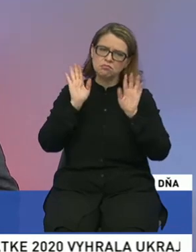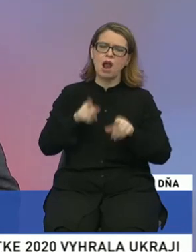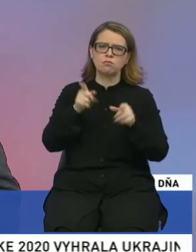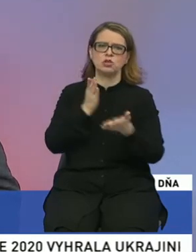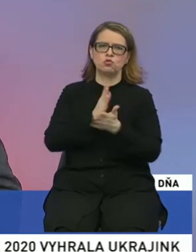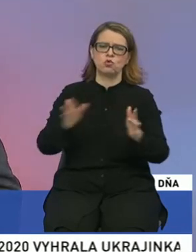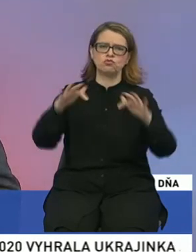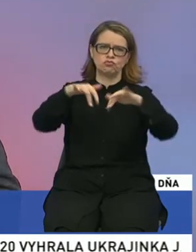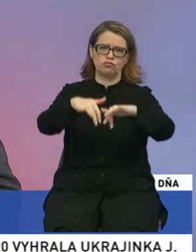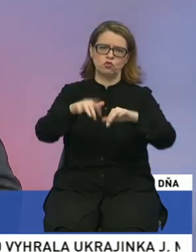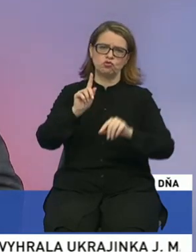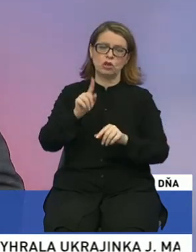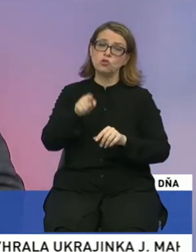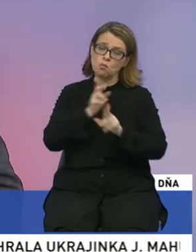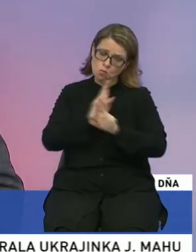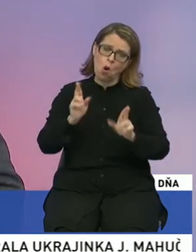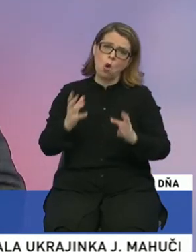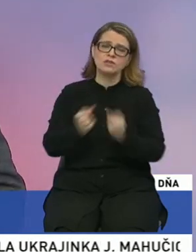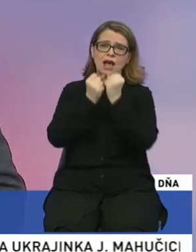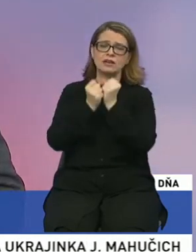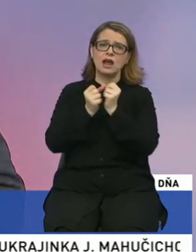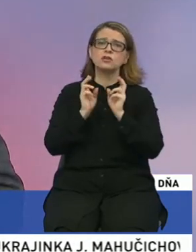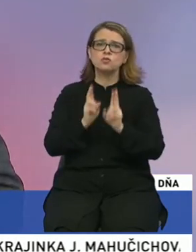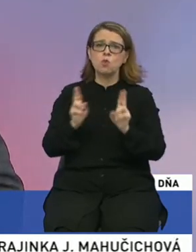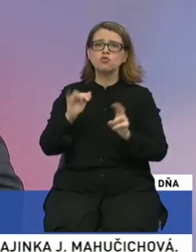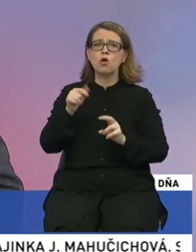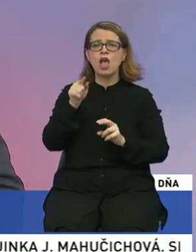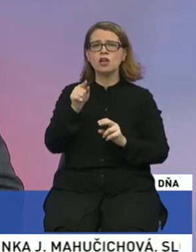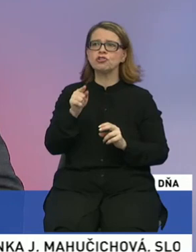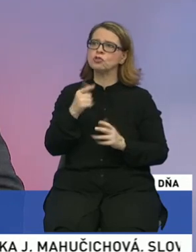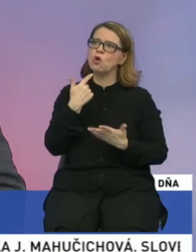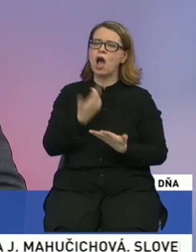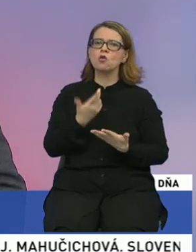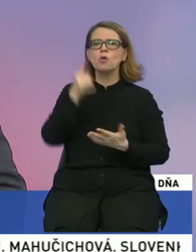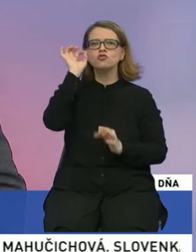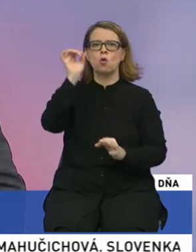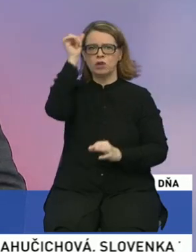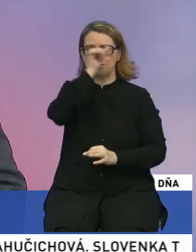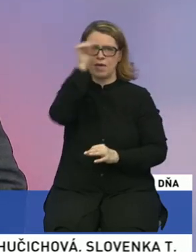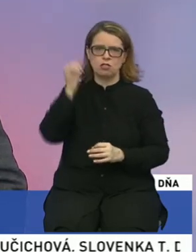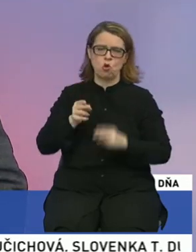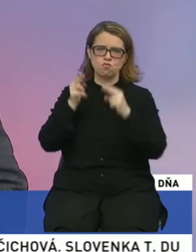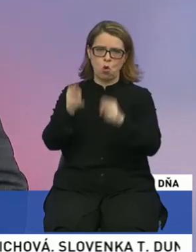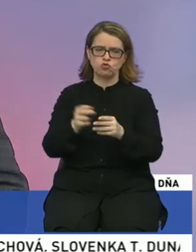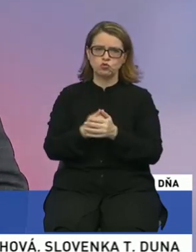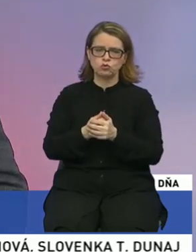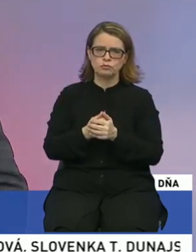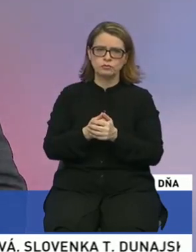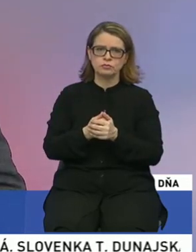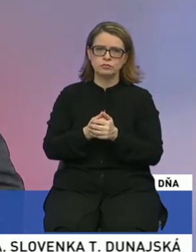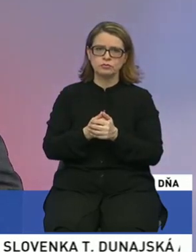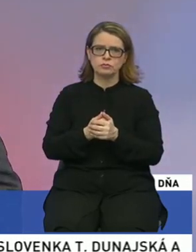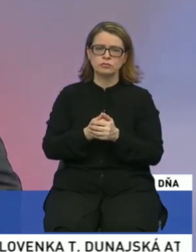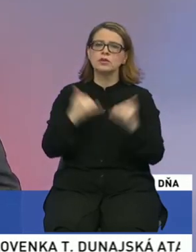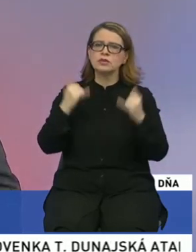túto účasť. A to mohlo zachrániť možno ešte tú reputáciu Mostu. Momentálne, buďme objektívni,